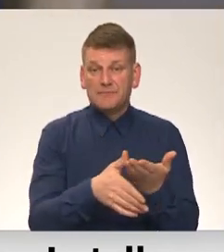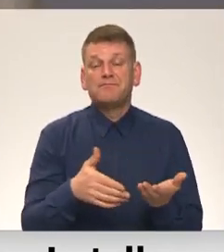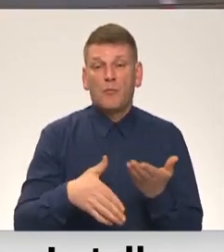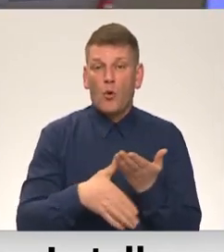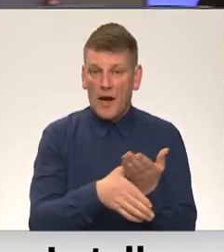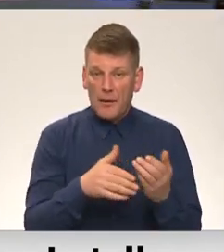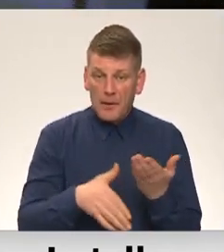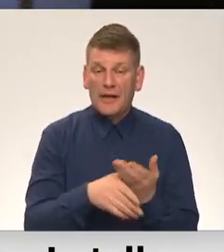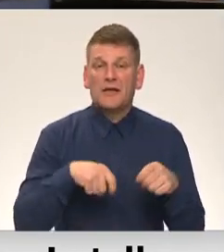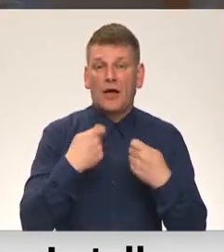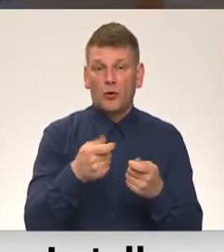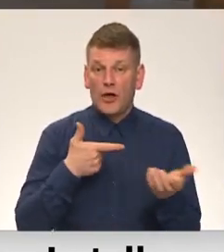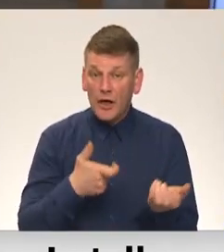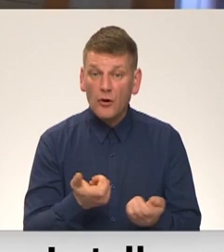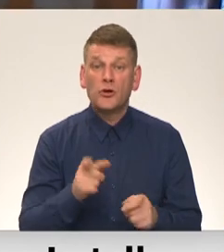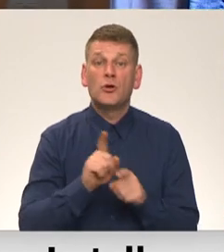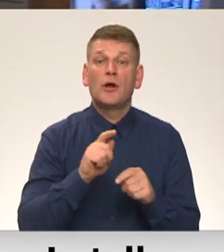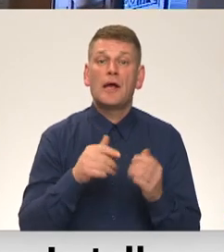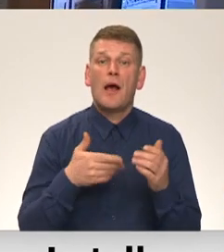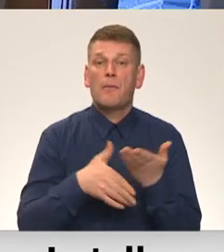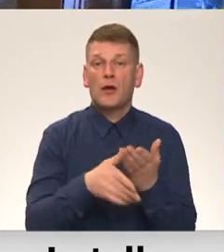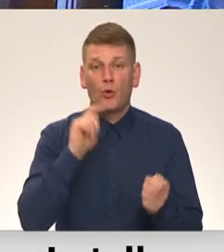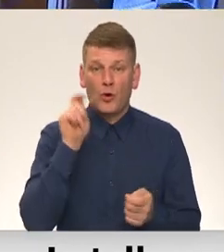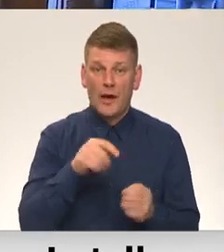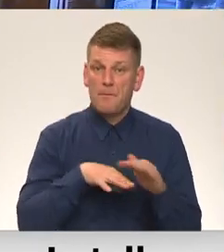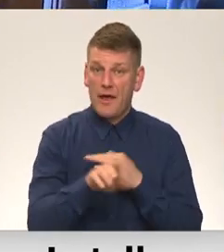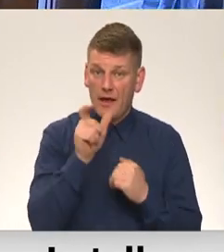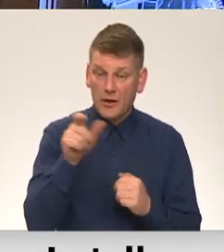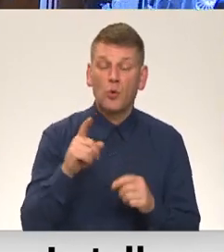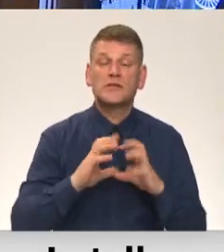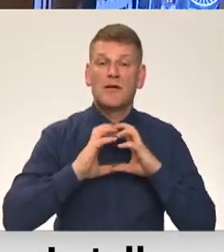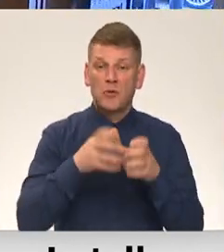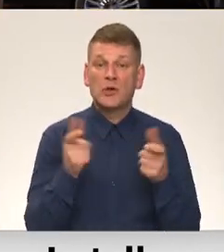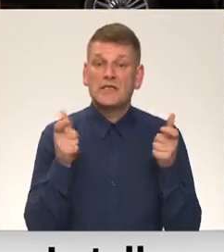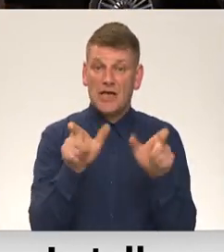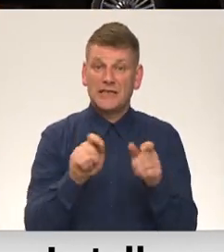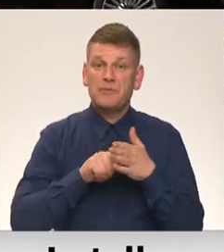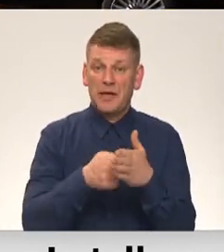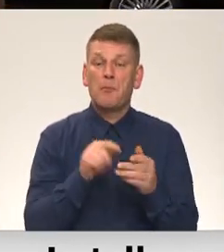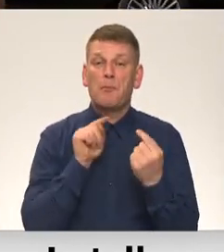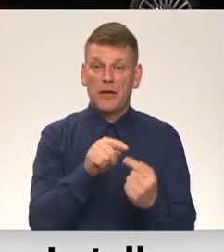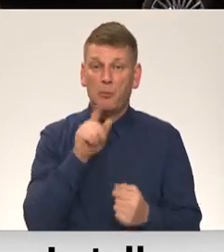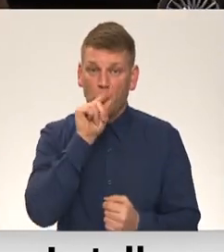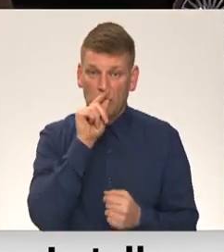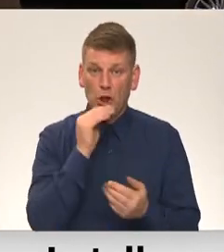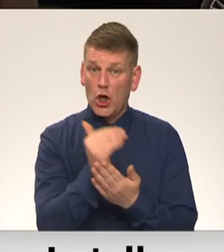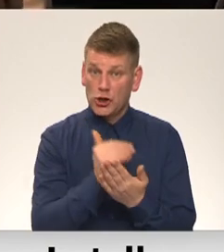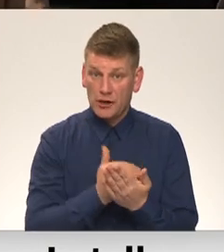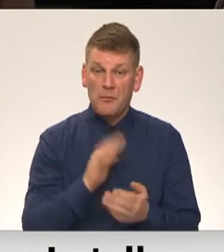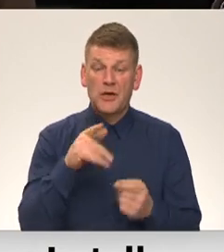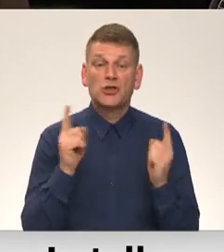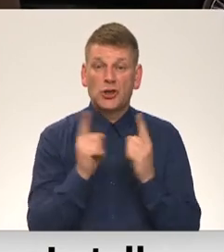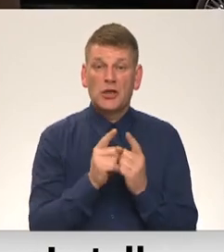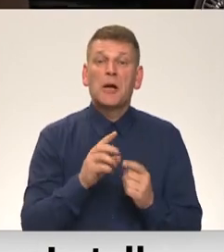jāpiegātātai ieroķi, jāpalīdz Ukraina spēgļiem, kā arī jāturpina straktotiskais sankcijas piediens pret Putina režīmu. Pēc tikšanās